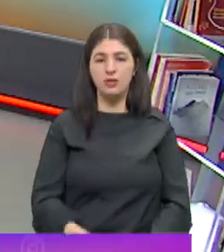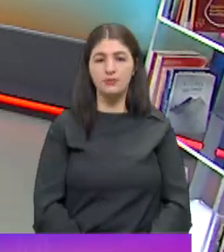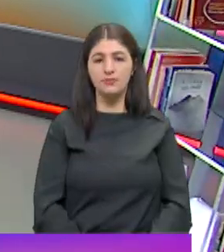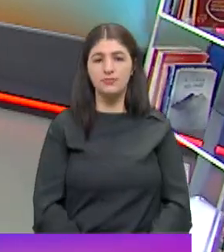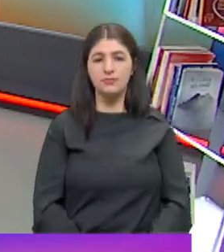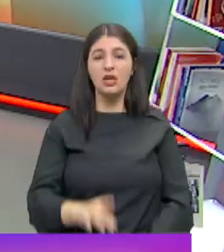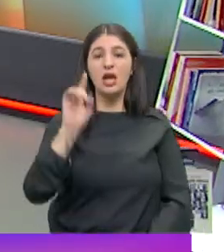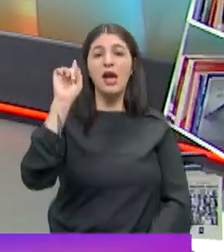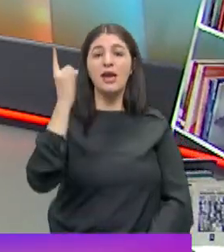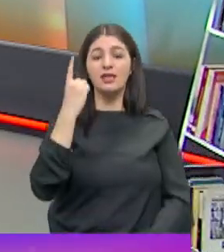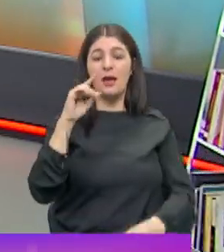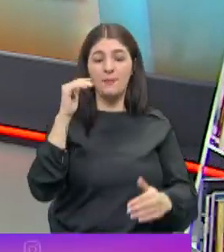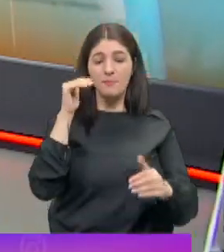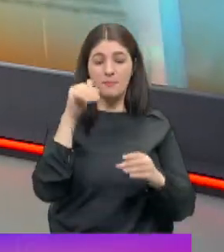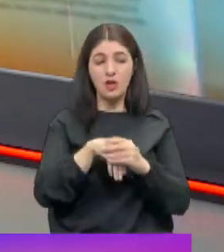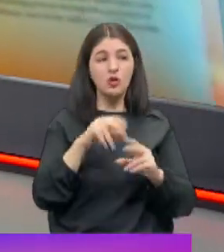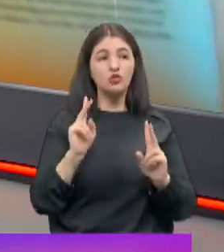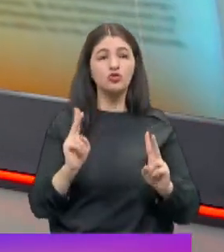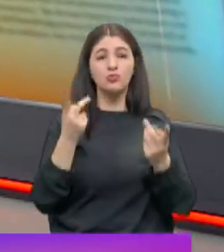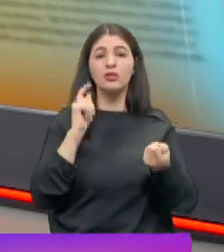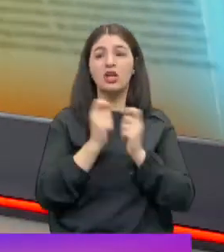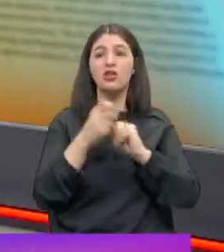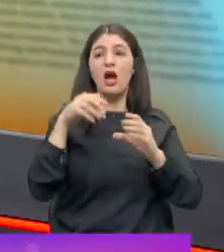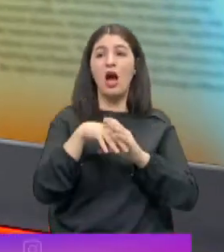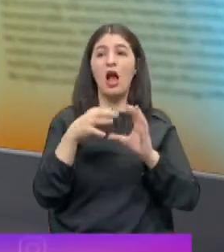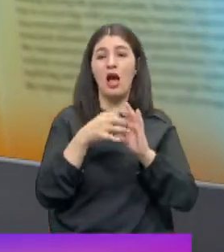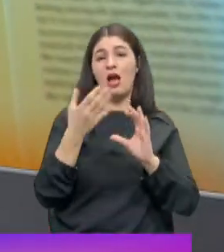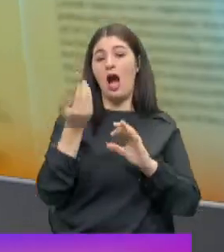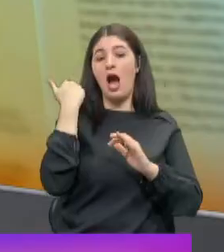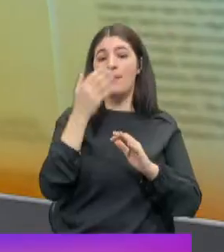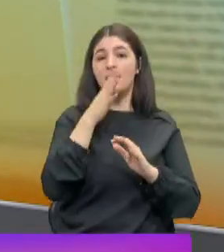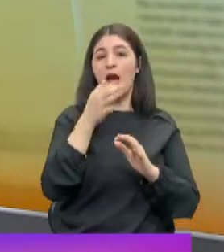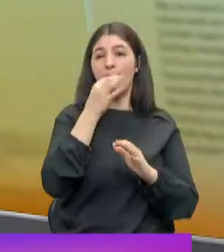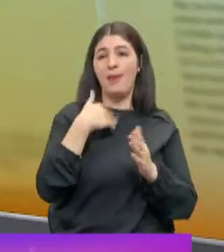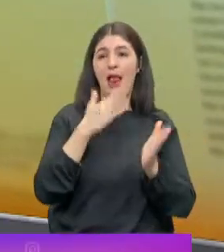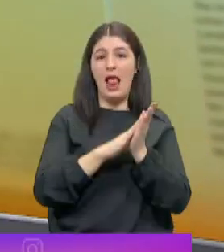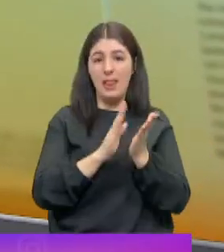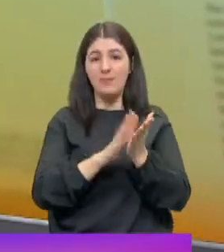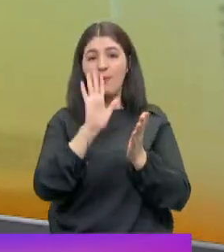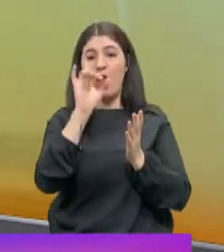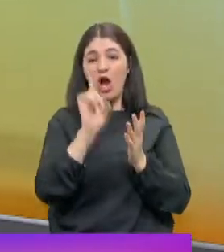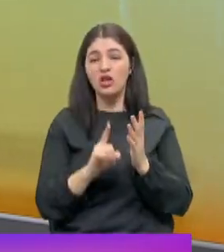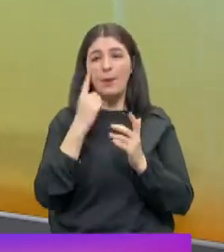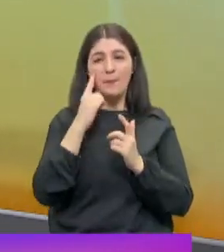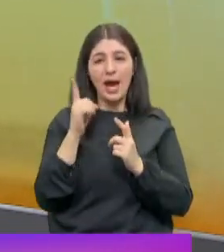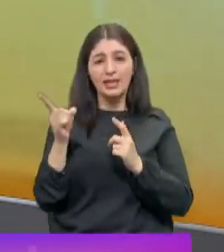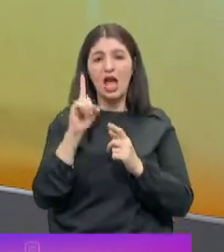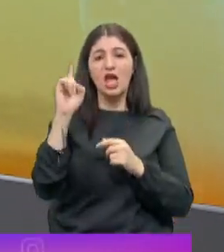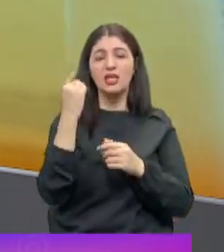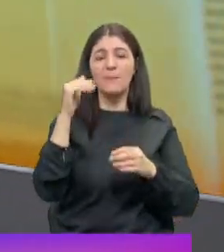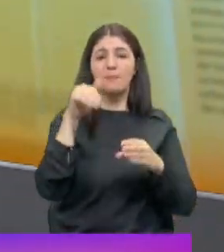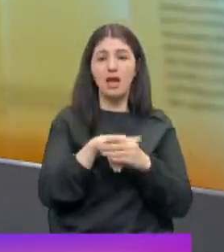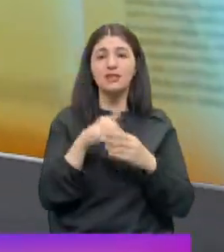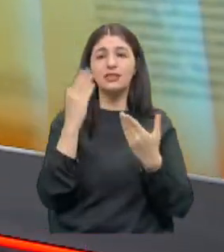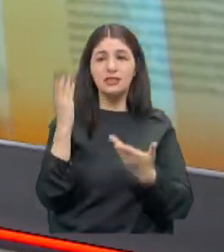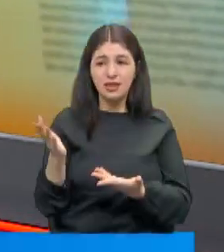İktidar Partisi'ndeki sürpriz değişikliğe ilişkin kulis bilgisi haberi elimde okuyacağım. Ama önce bakın İktidar Partisi